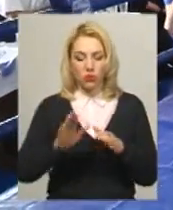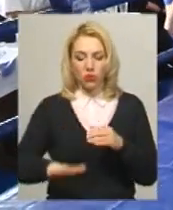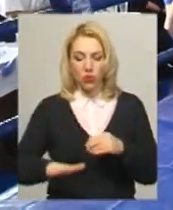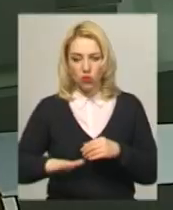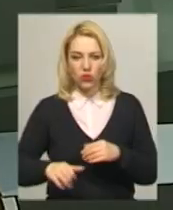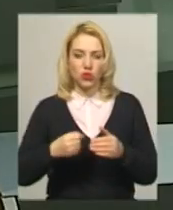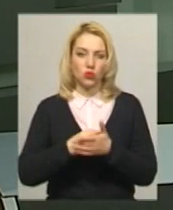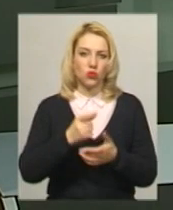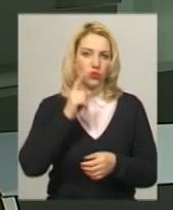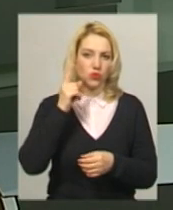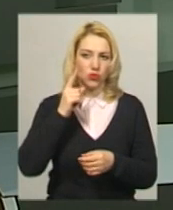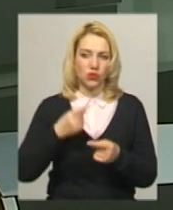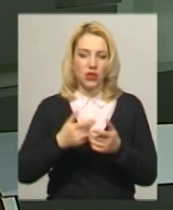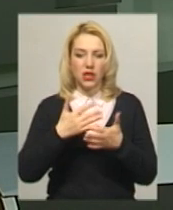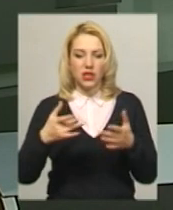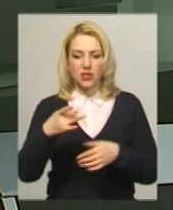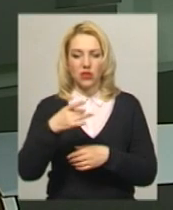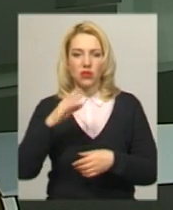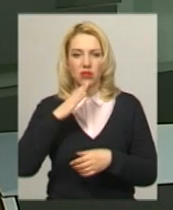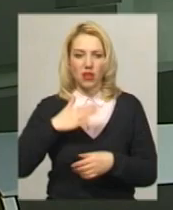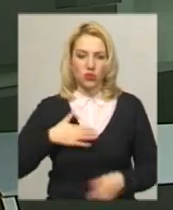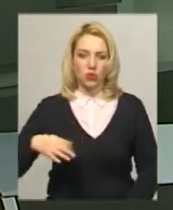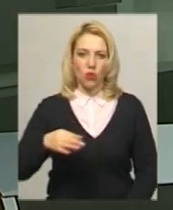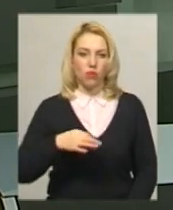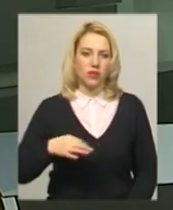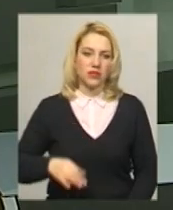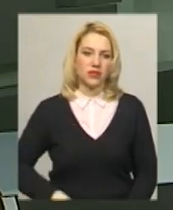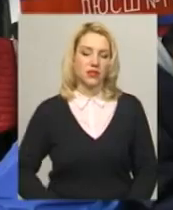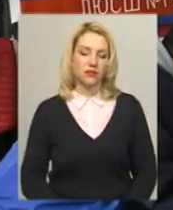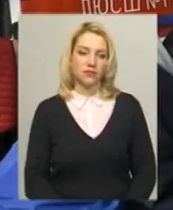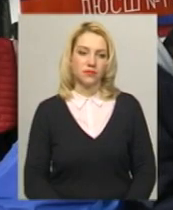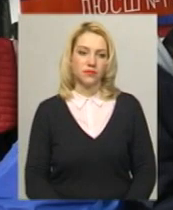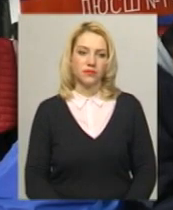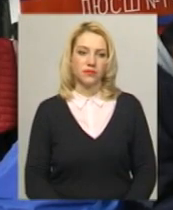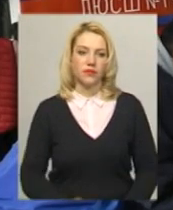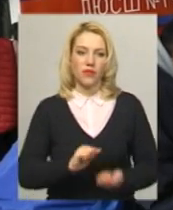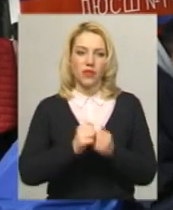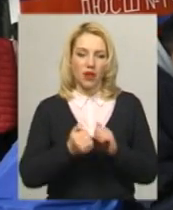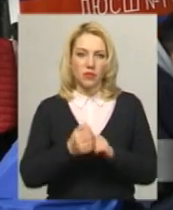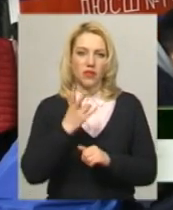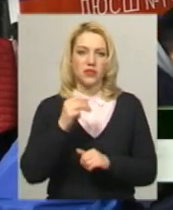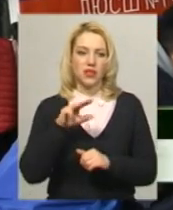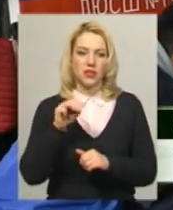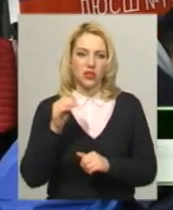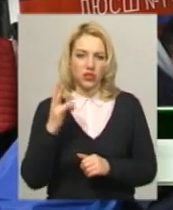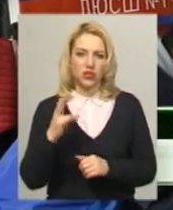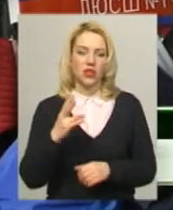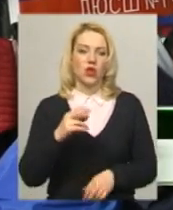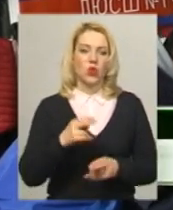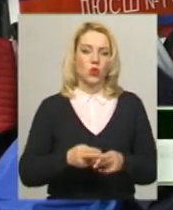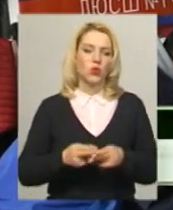до юніорів з різних регіонів нашої області. Каменець Нітішин, Донаївці,